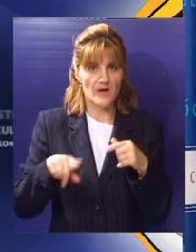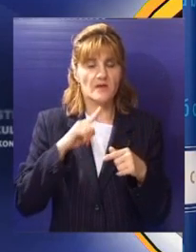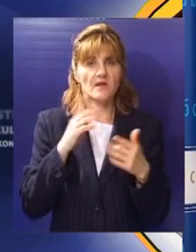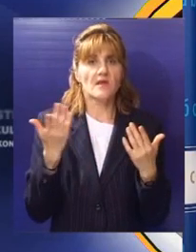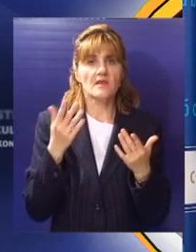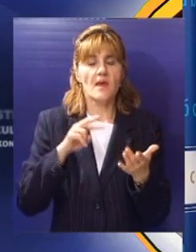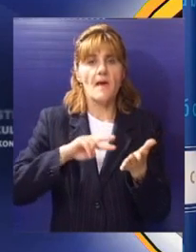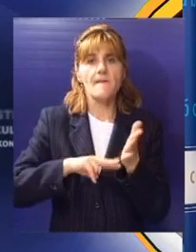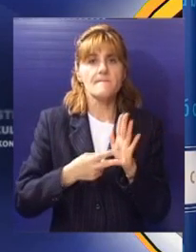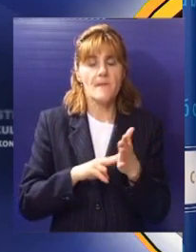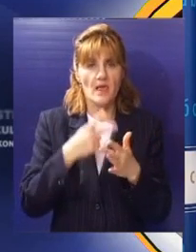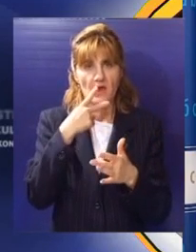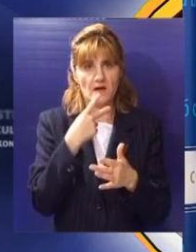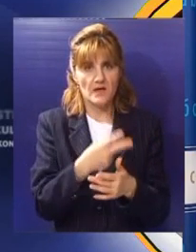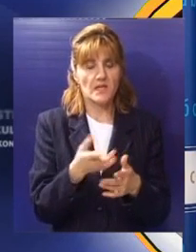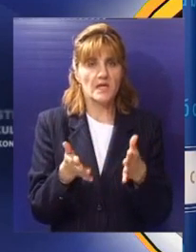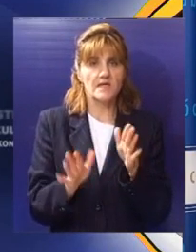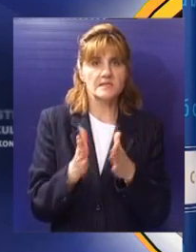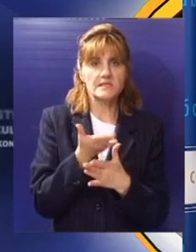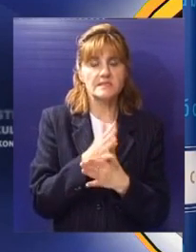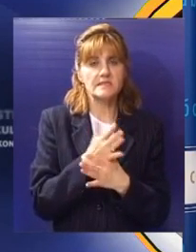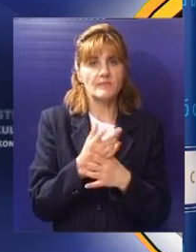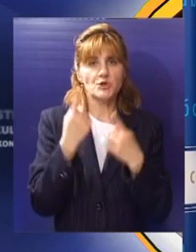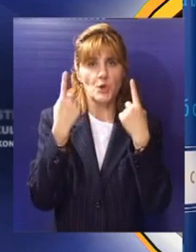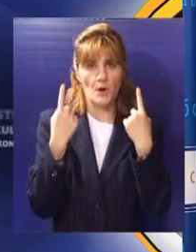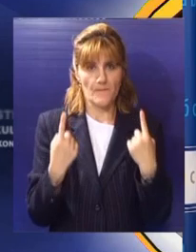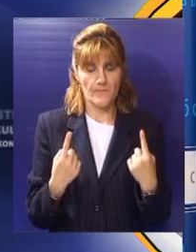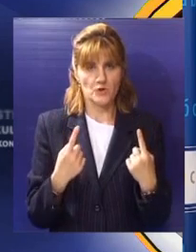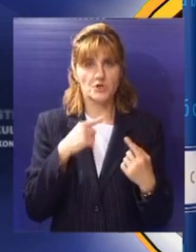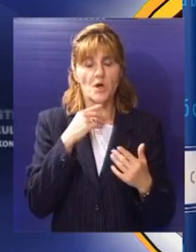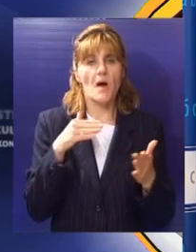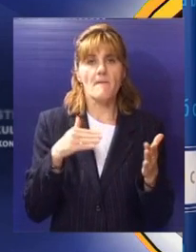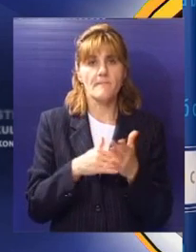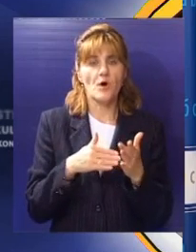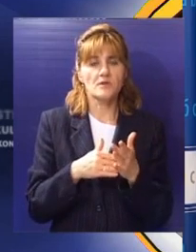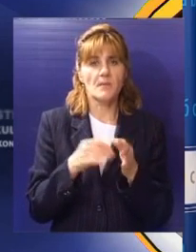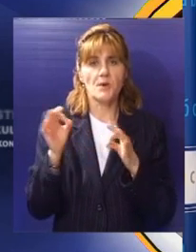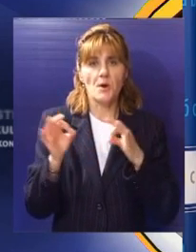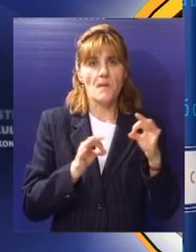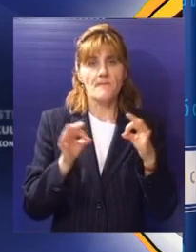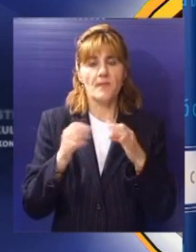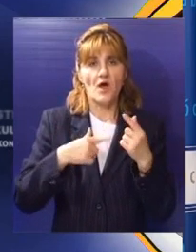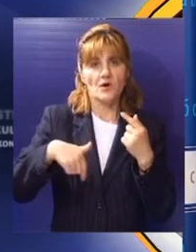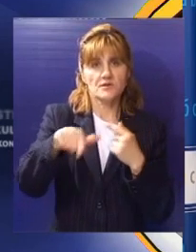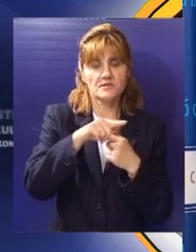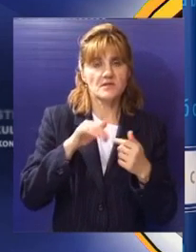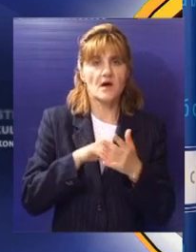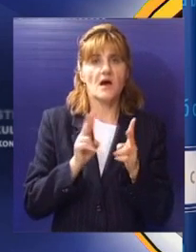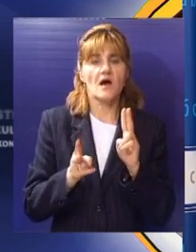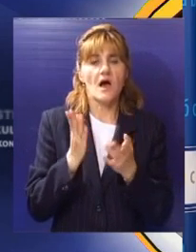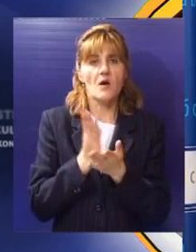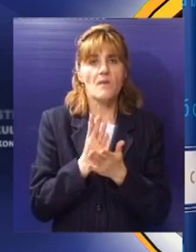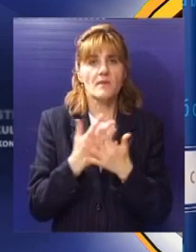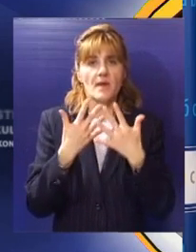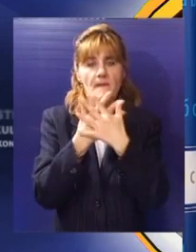uspostavio jedan planski odnos između postojećeg i potrebnog procenta ozelenjenog prostora i stvorio umrežen